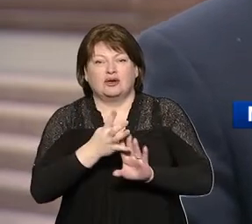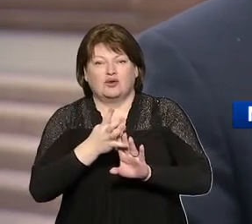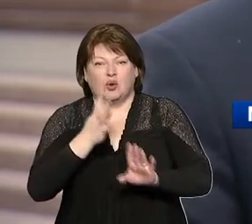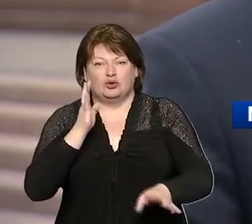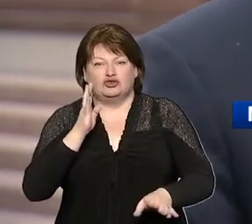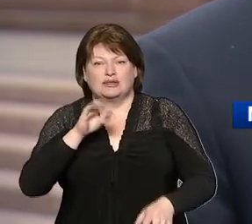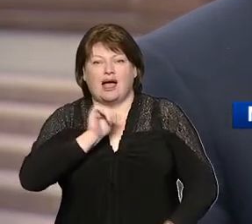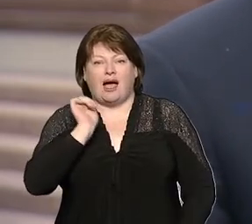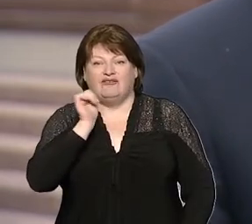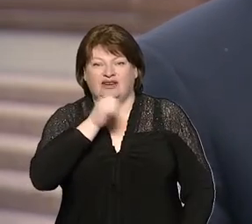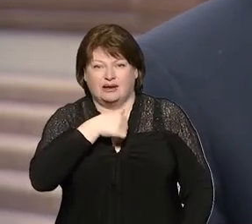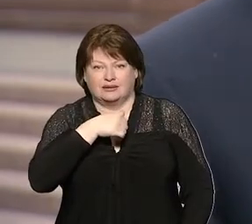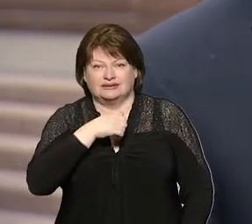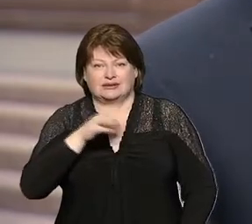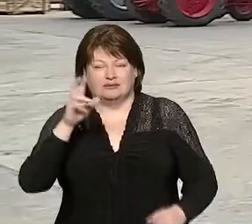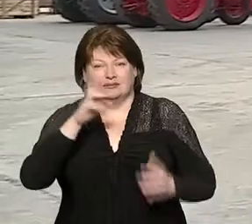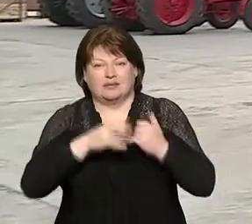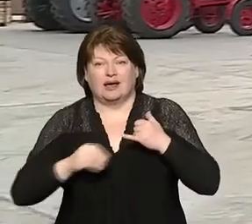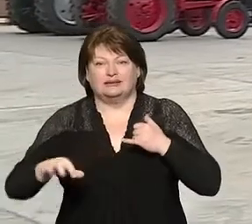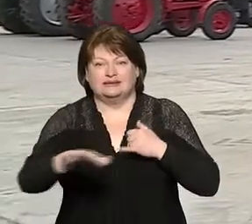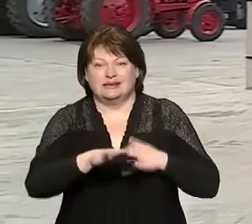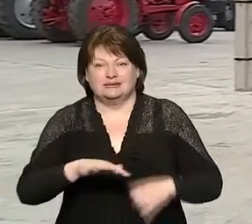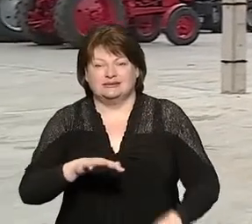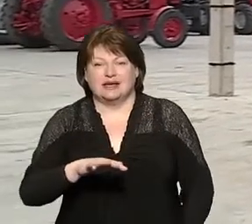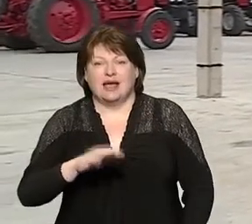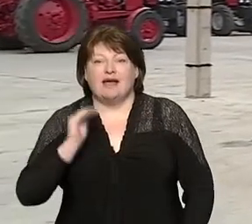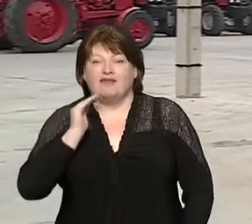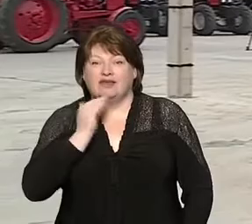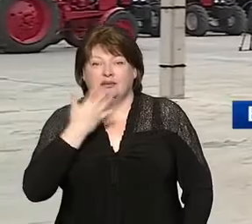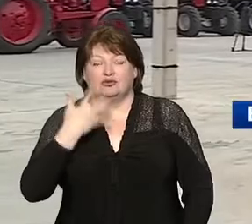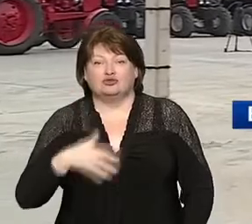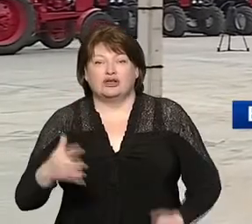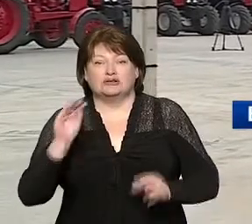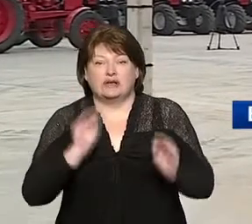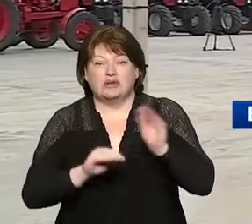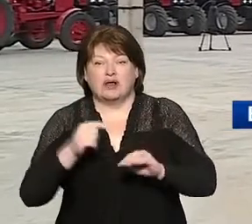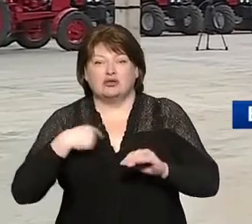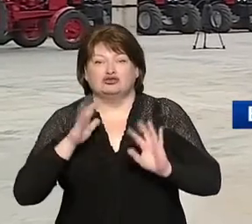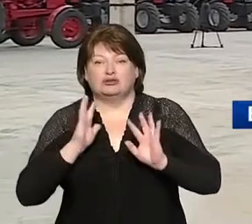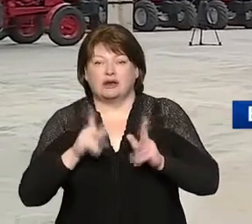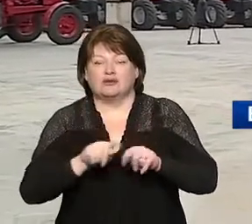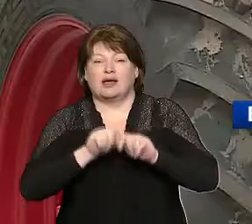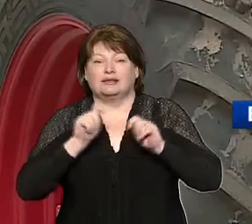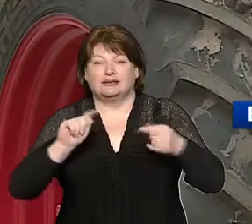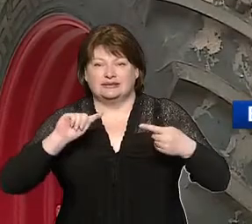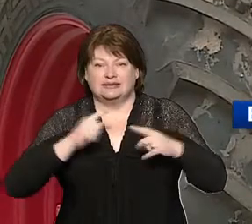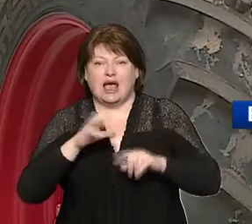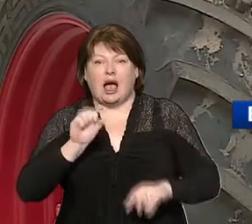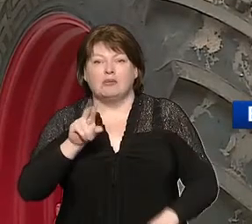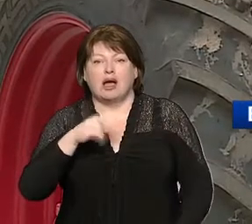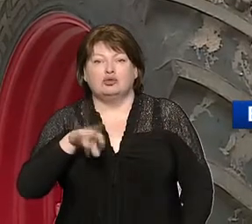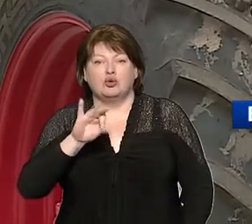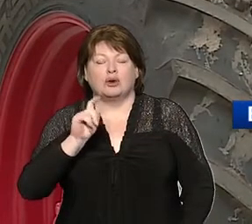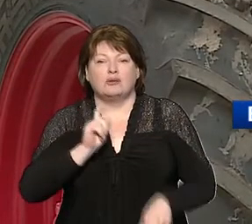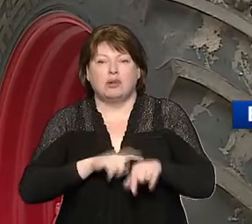на африканском континенте. В Египте уже собирают наши тракторы. Открыты сборочные линии техники Амкадора и